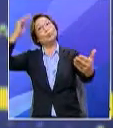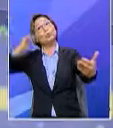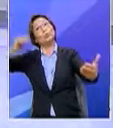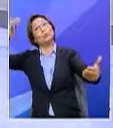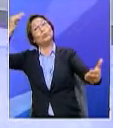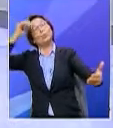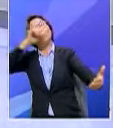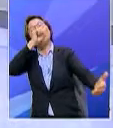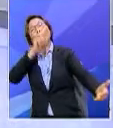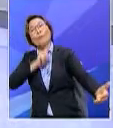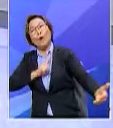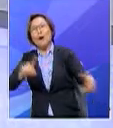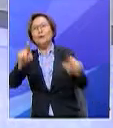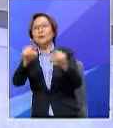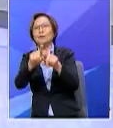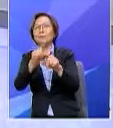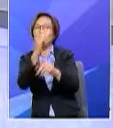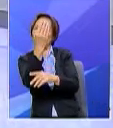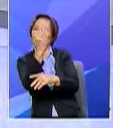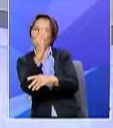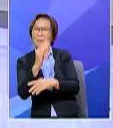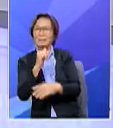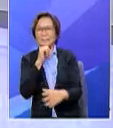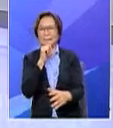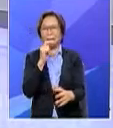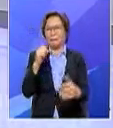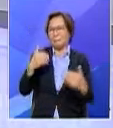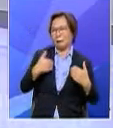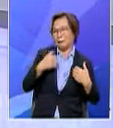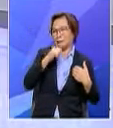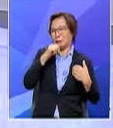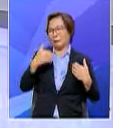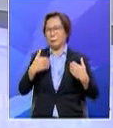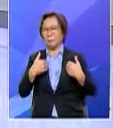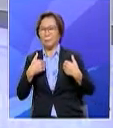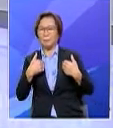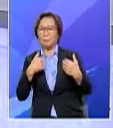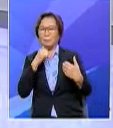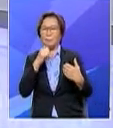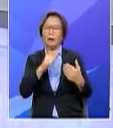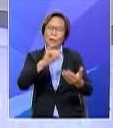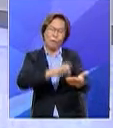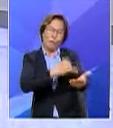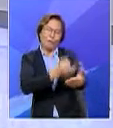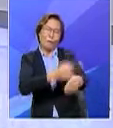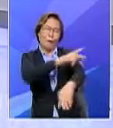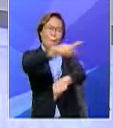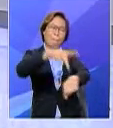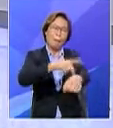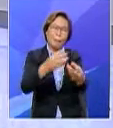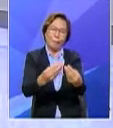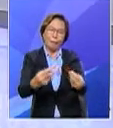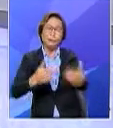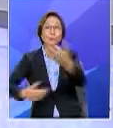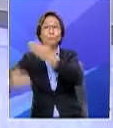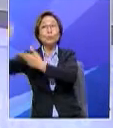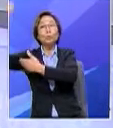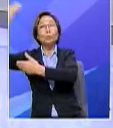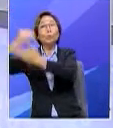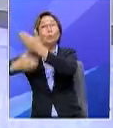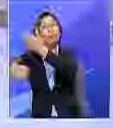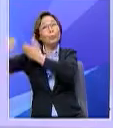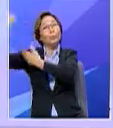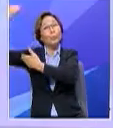nasyid itu dia macam ni je dan tak berapa nak ada lagu irama pandang pasir dulu masa mustabakah